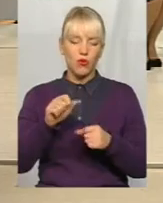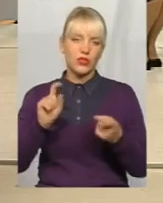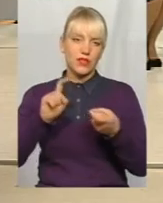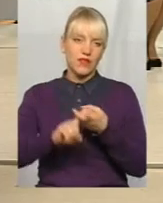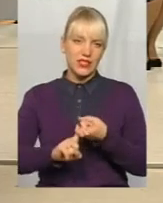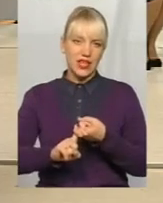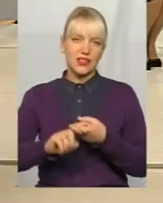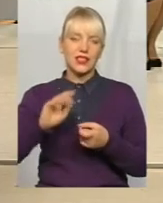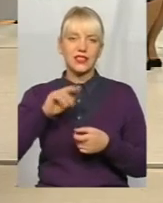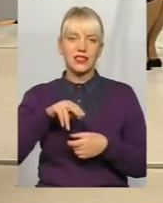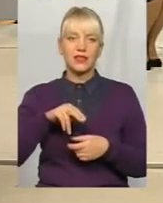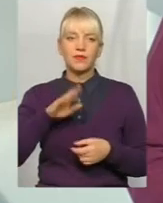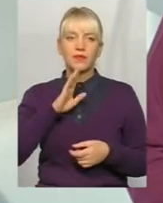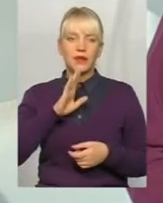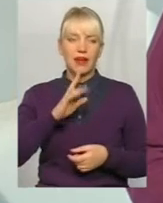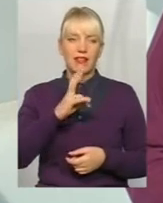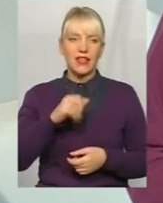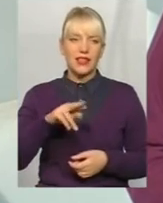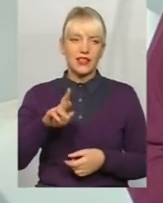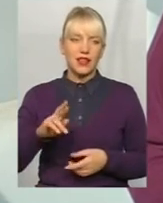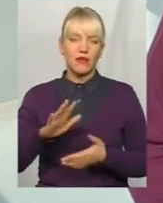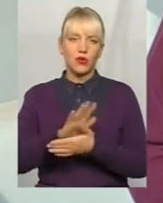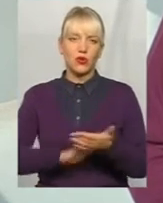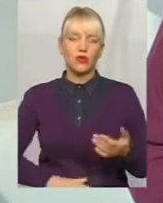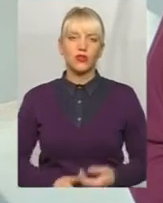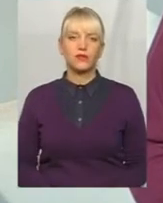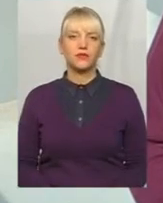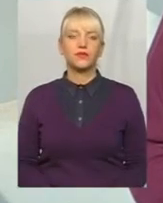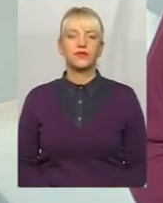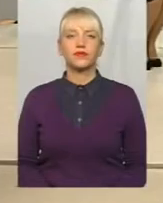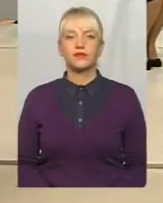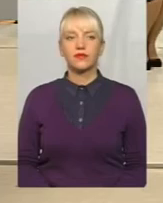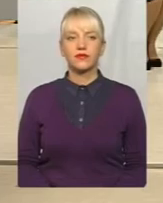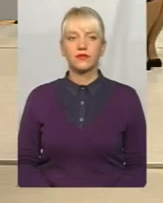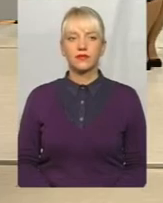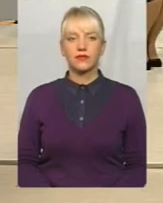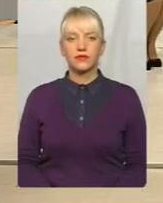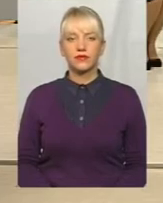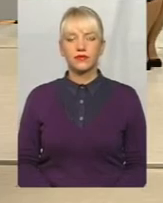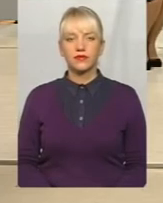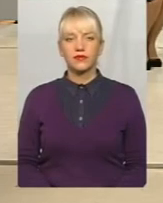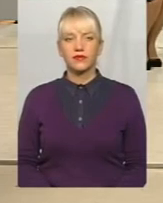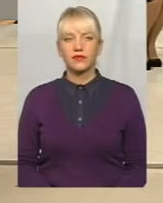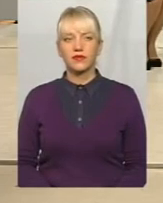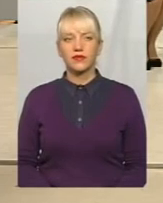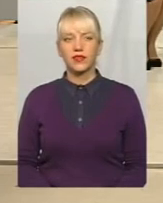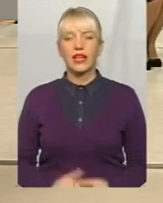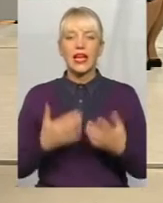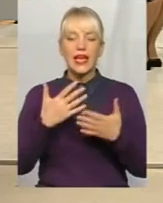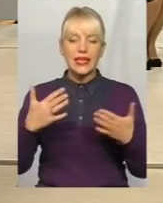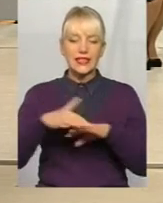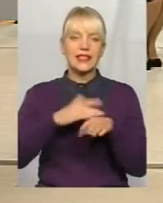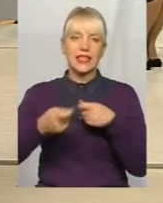'язатись з пані Натією, а ми продовжимо. Пані, запитання, скажи. В різних ринках